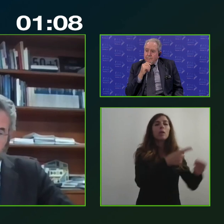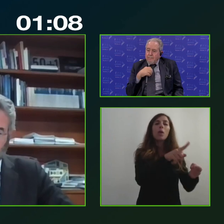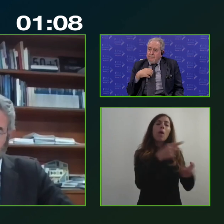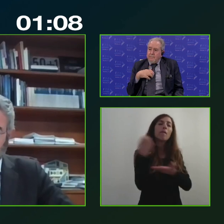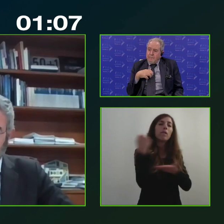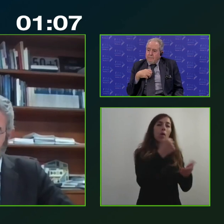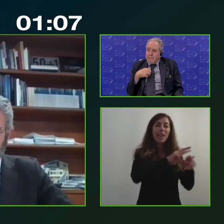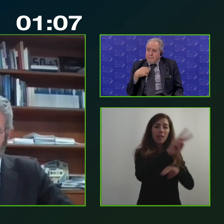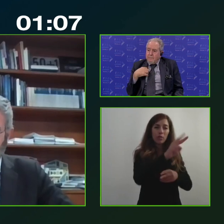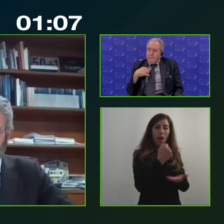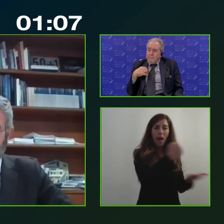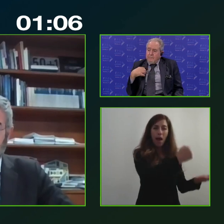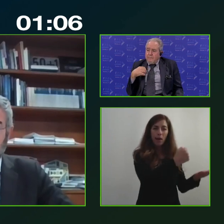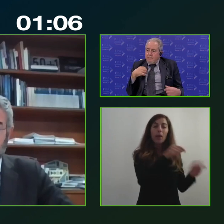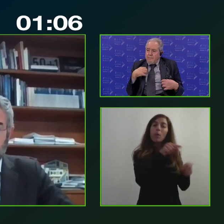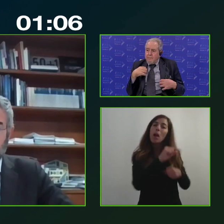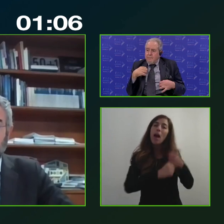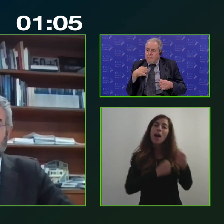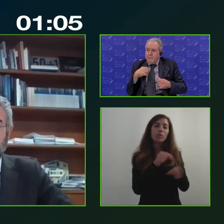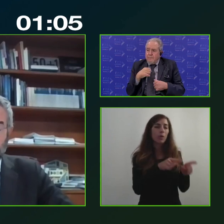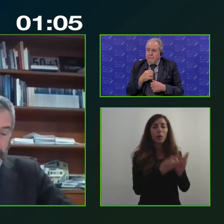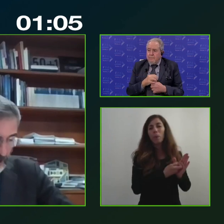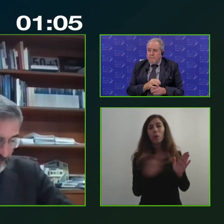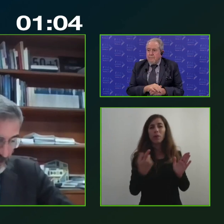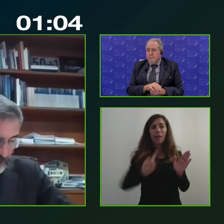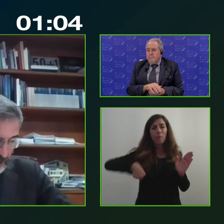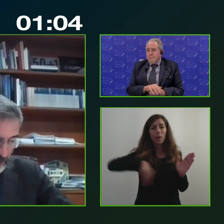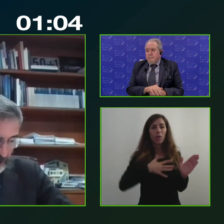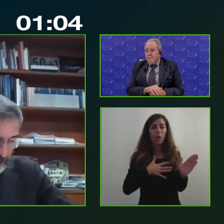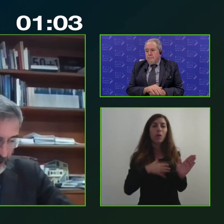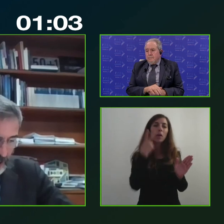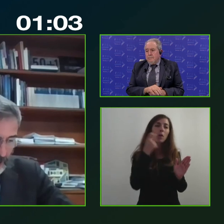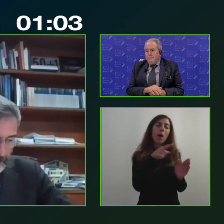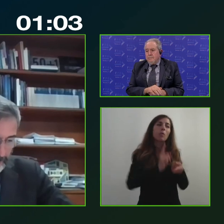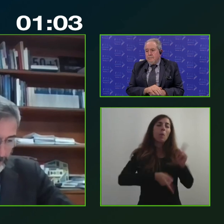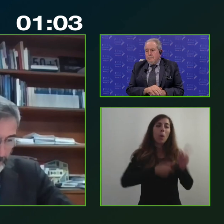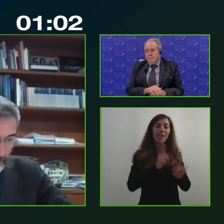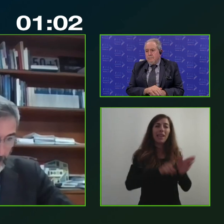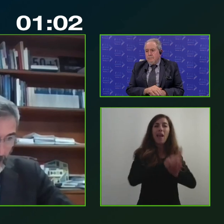assolutamente un'azione decisiva per l'efficienza di queste politiche